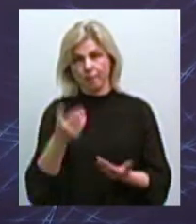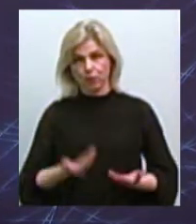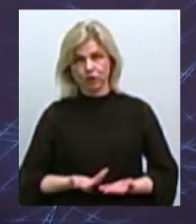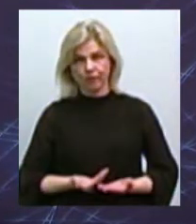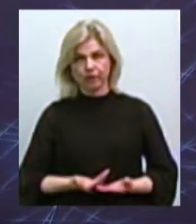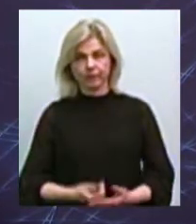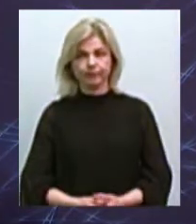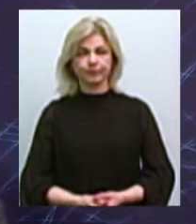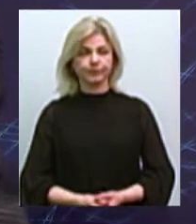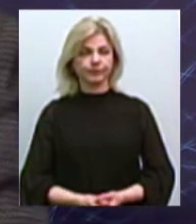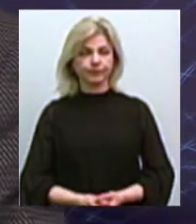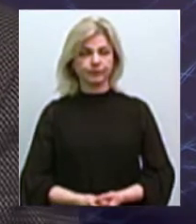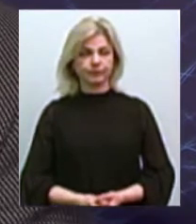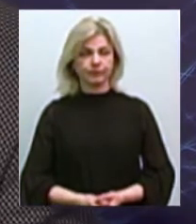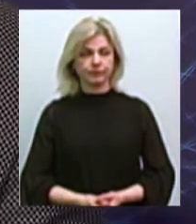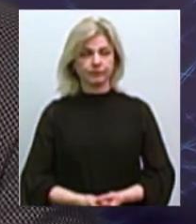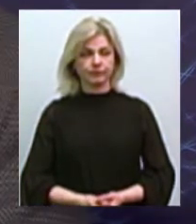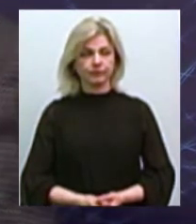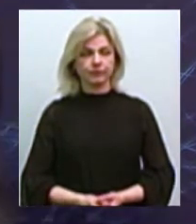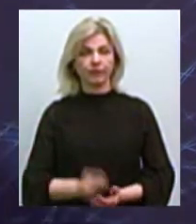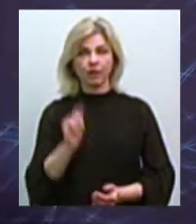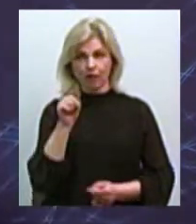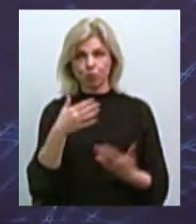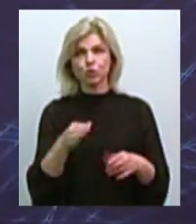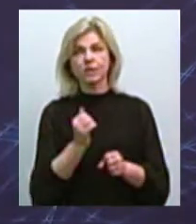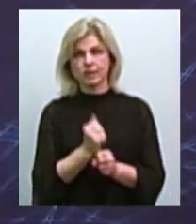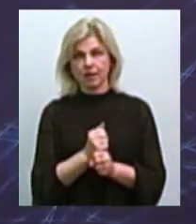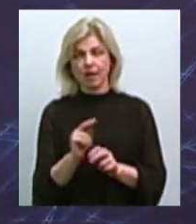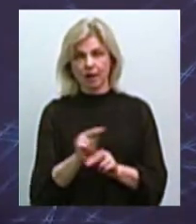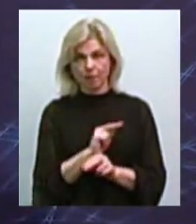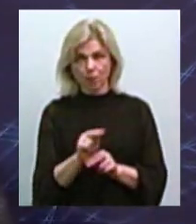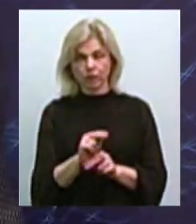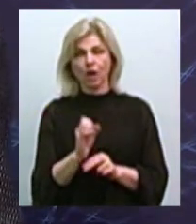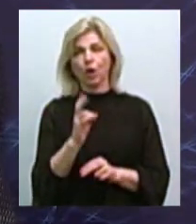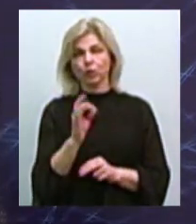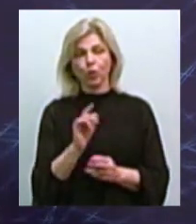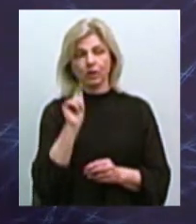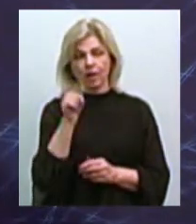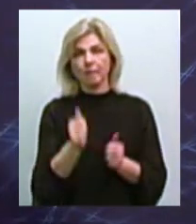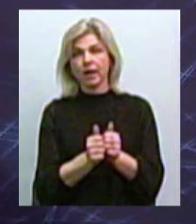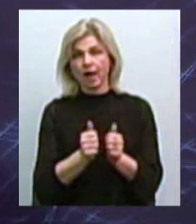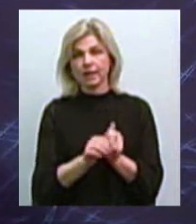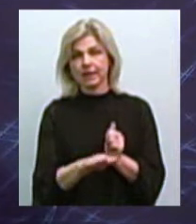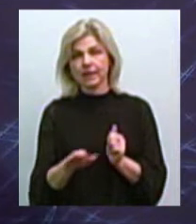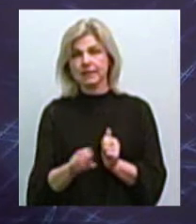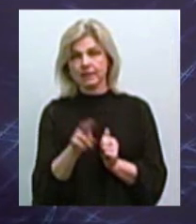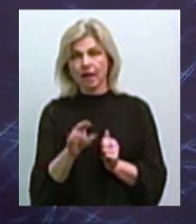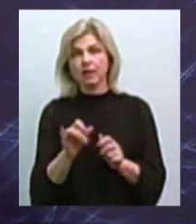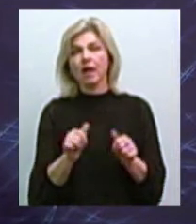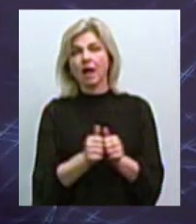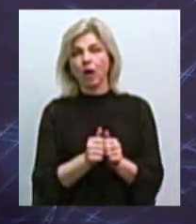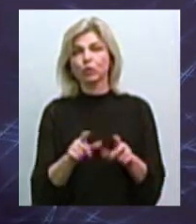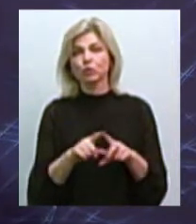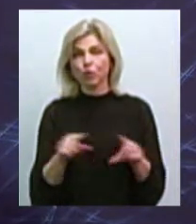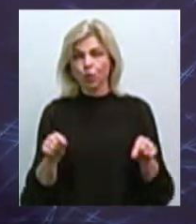зробивши деякий ремонт. Але там знаходиться рядом дитячий садок і рядом школа, я думаю, що